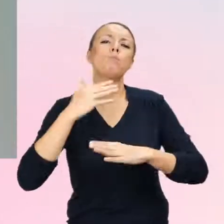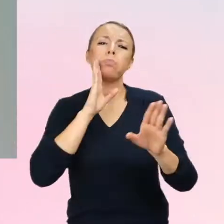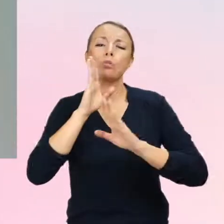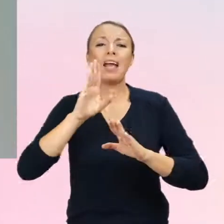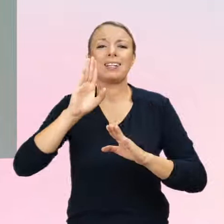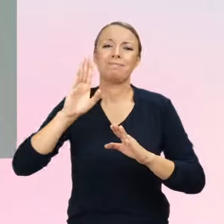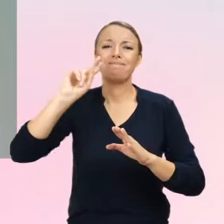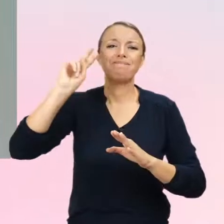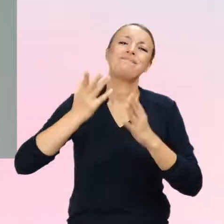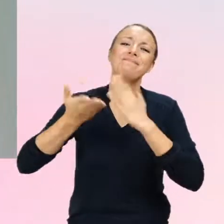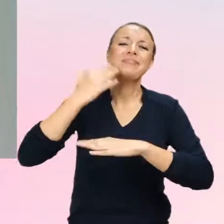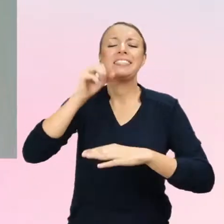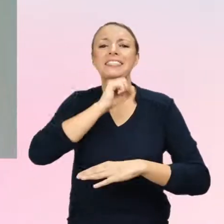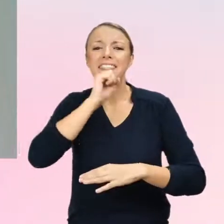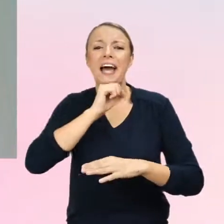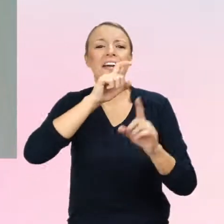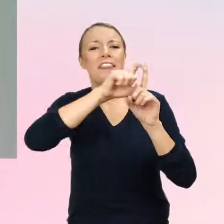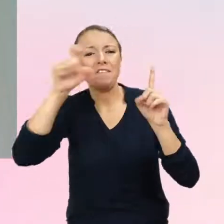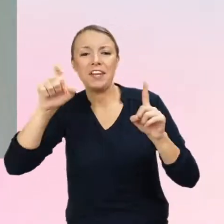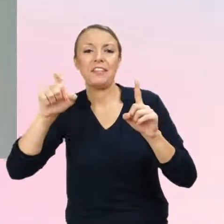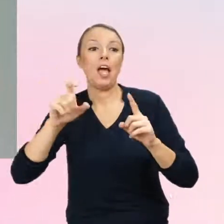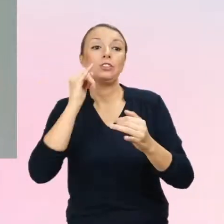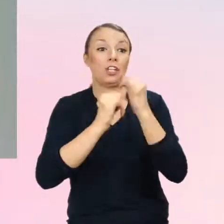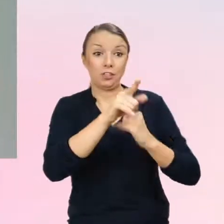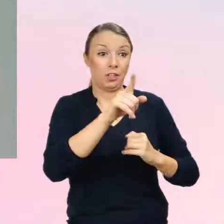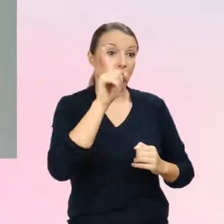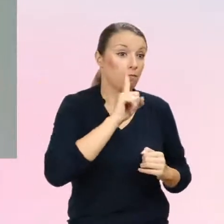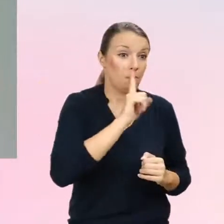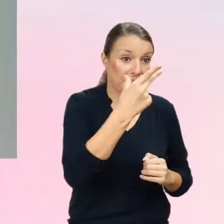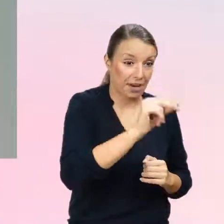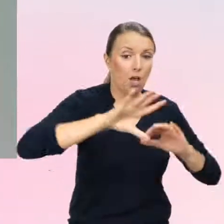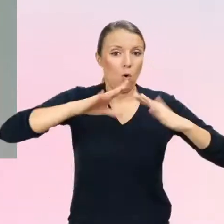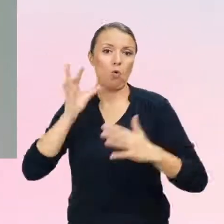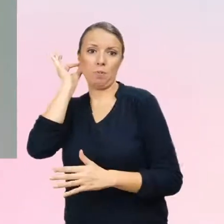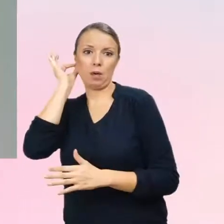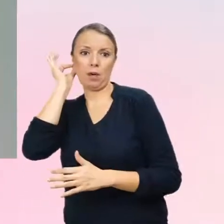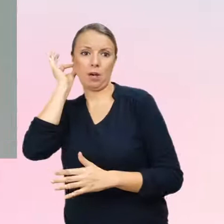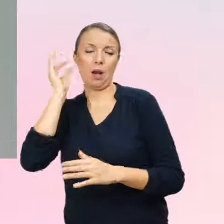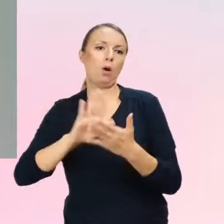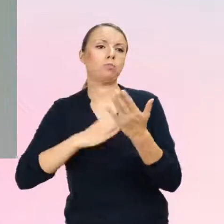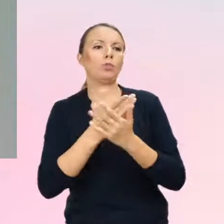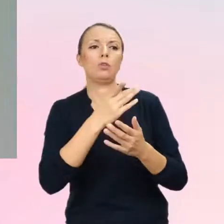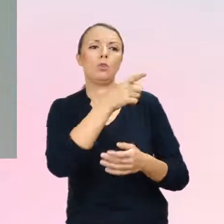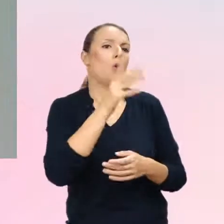klasyfikacjom diagnostycznym, tak rozumiana transpłciowość kiedyś. A